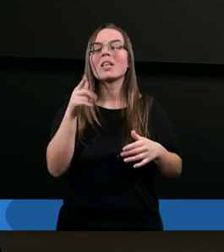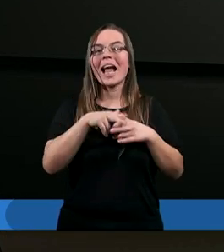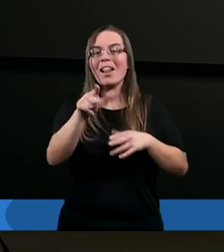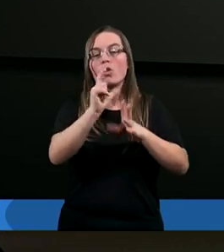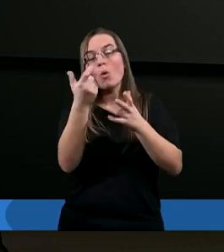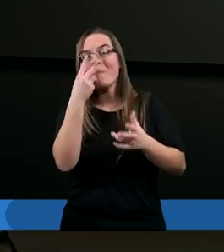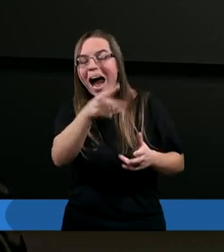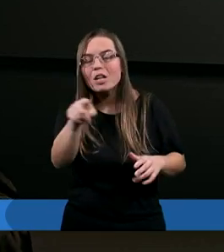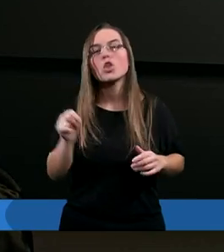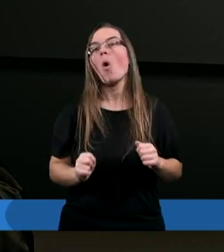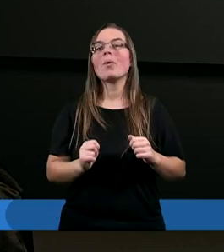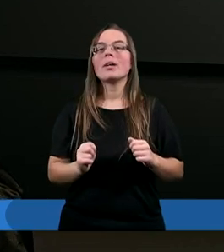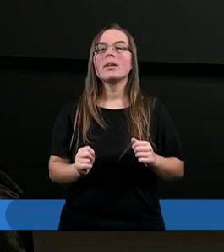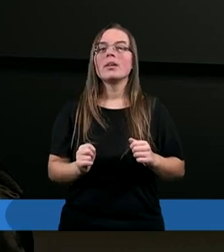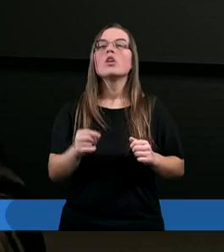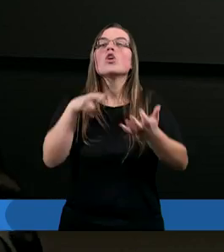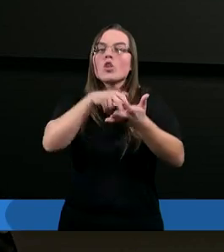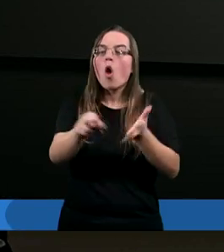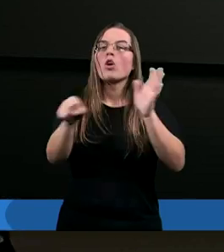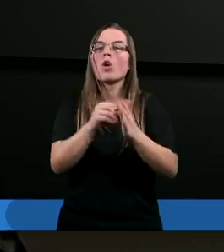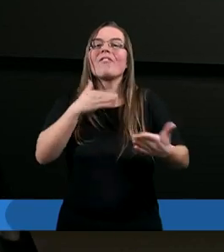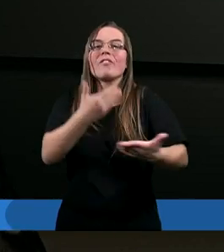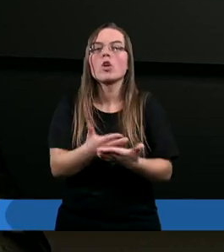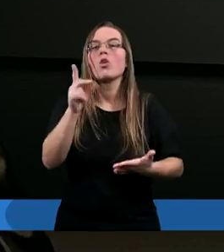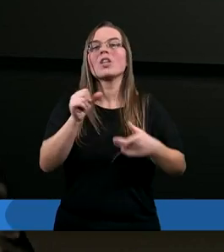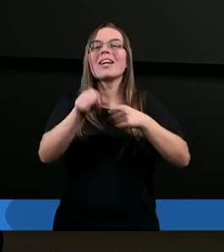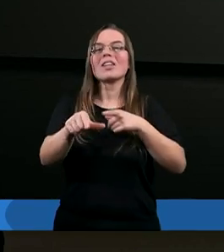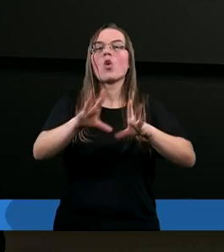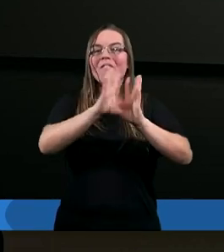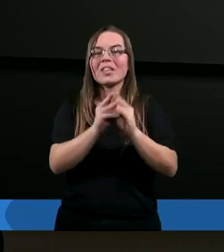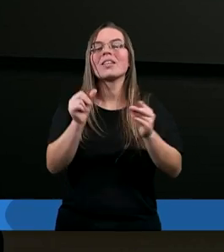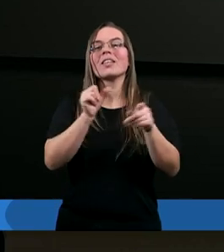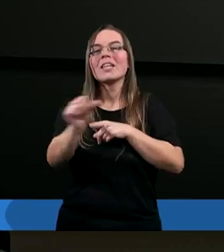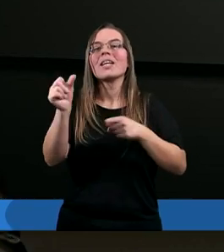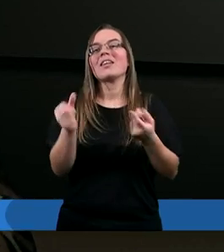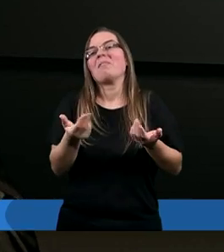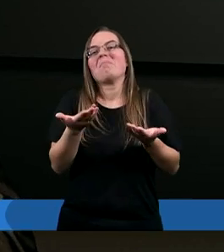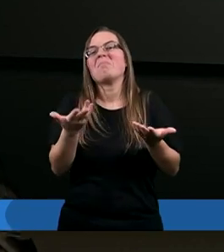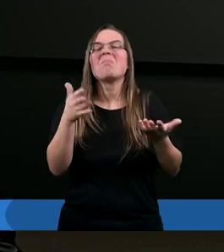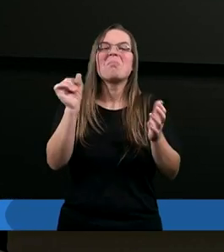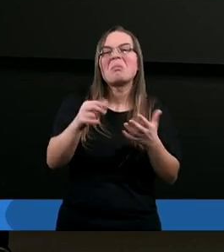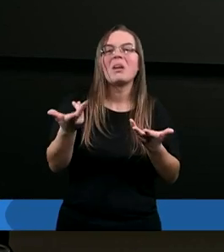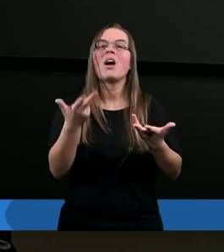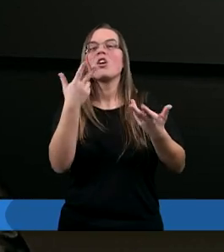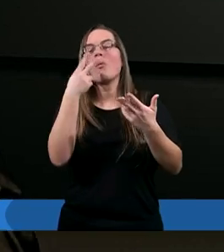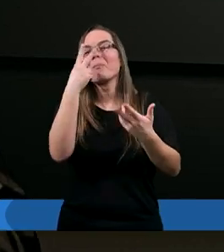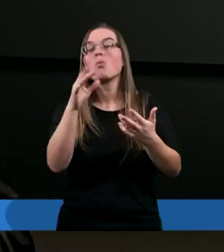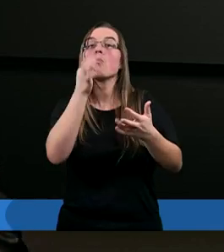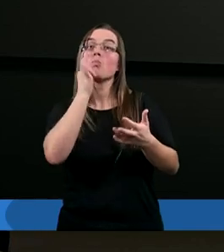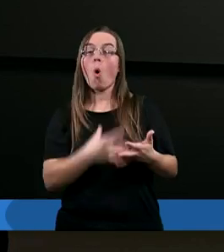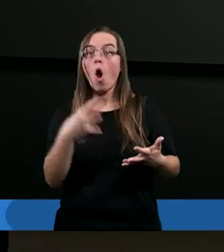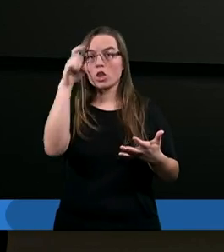na to wszystko patrzy, dochodzi do wniosku, że to jest wszystko na nic. Pojawia się młodszy człowiek,